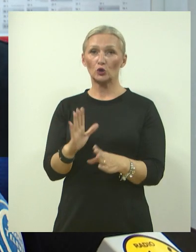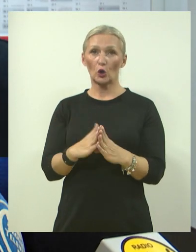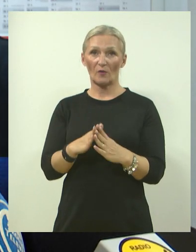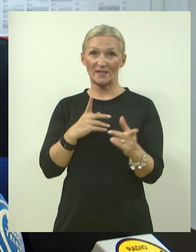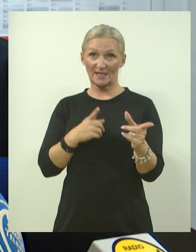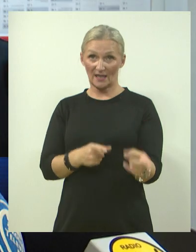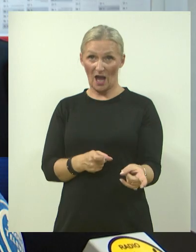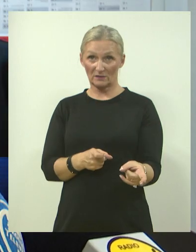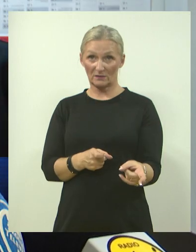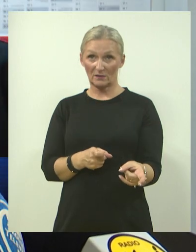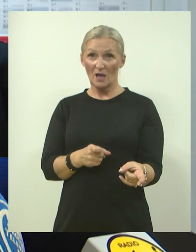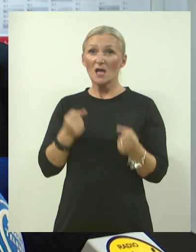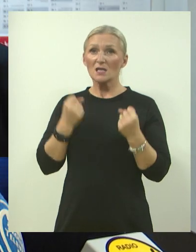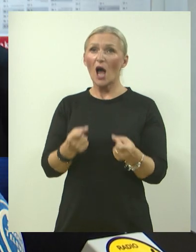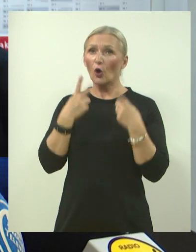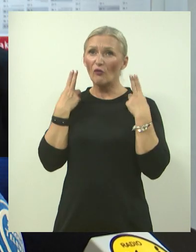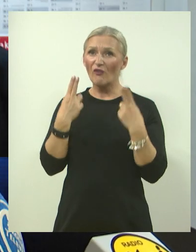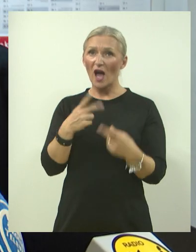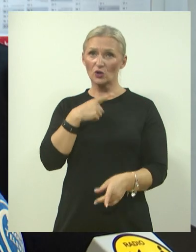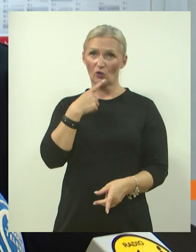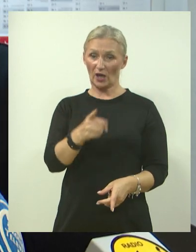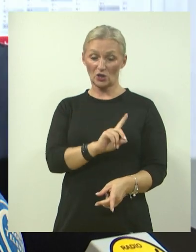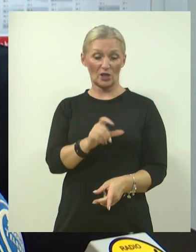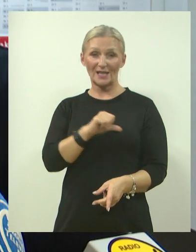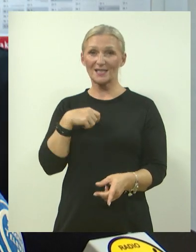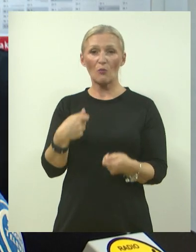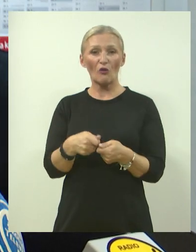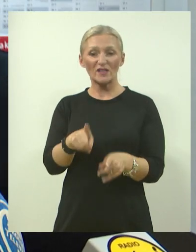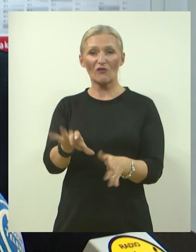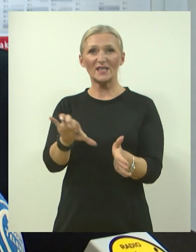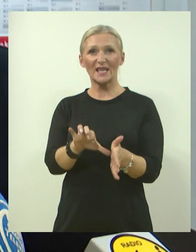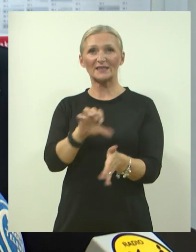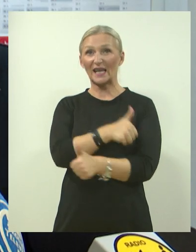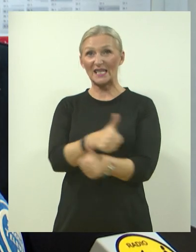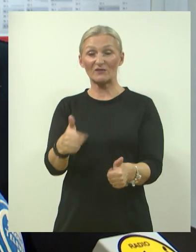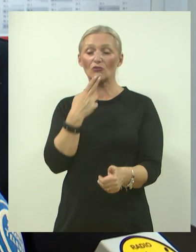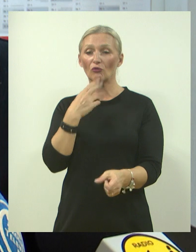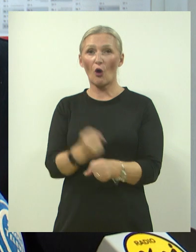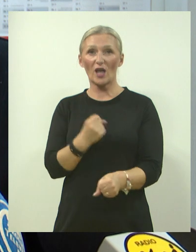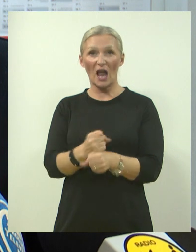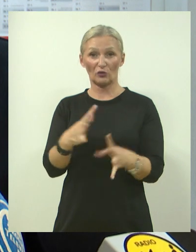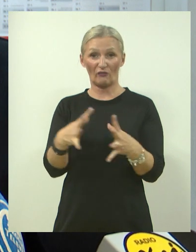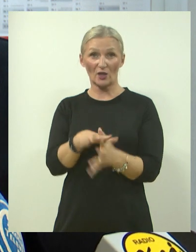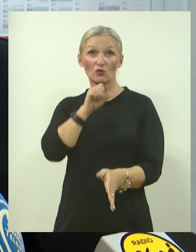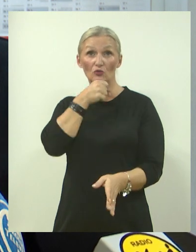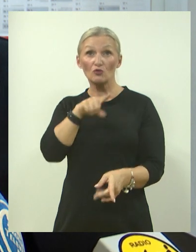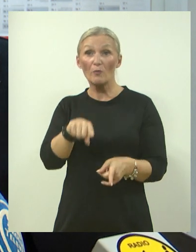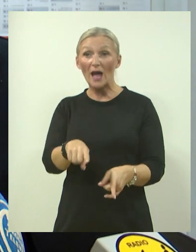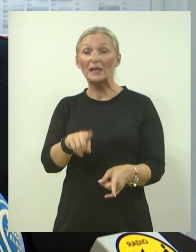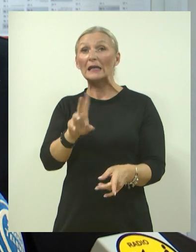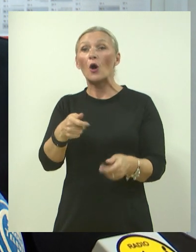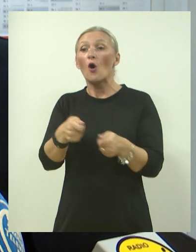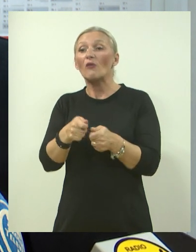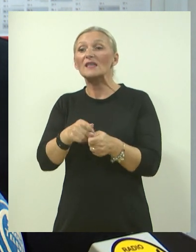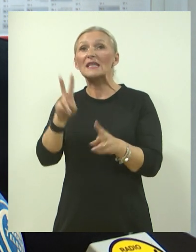ratu i ono što je vrlo bitno za reći ne samo vezano uz ovaj centar izvrsnosti koji dijeluje u Varaždinskoj županiji, znači